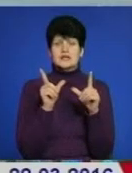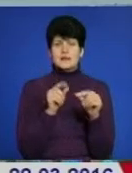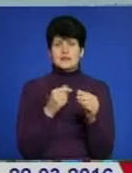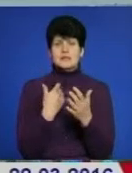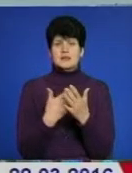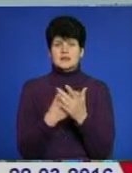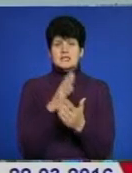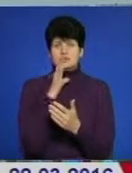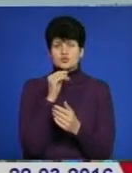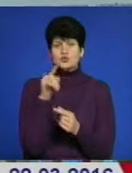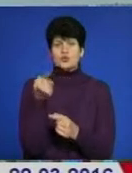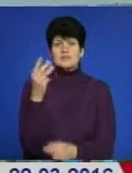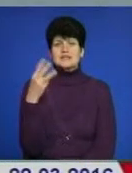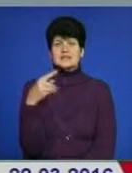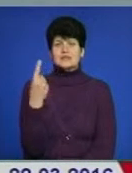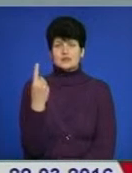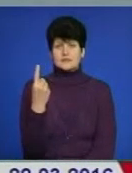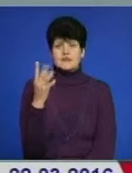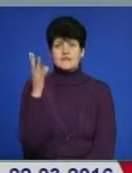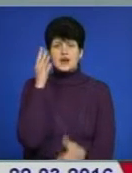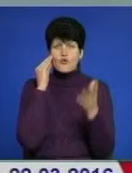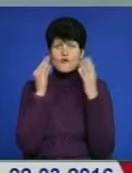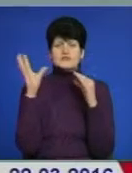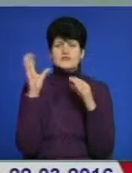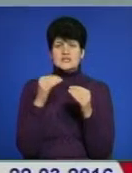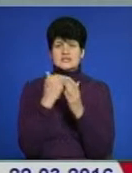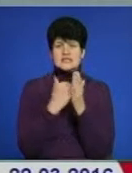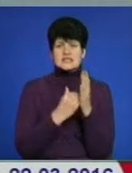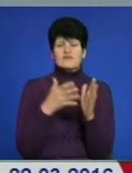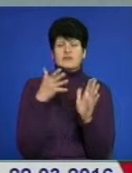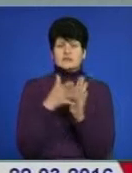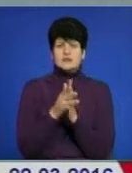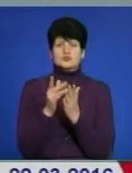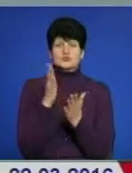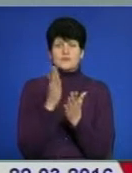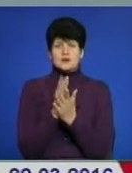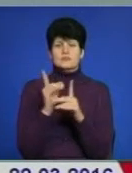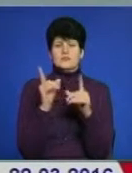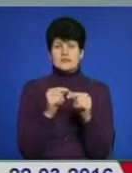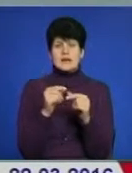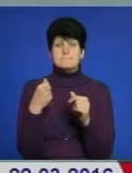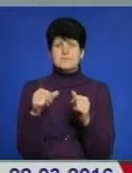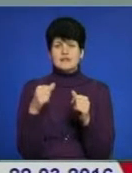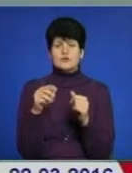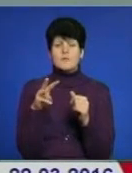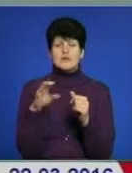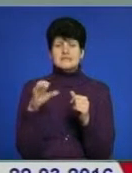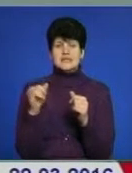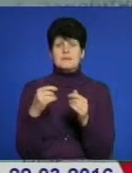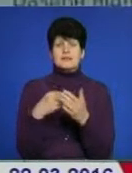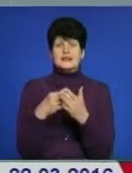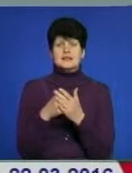маршруту номер 31, врахувавши усі статті витрат, що несуть перевізники на паливо, мастильні матеріали, шини,